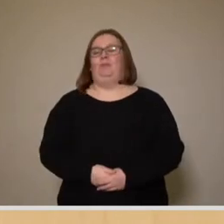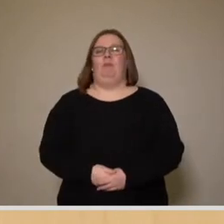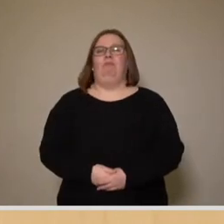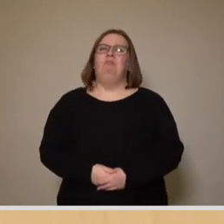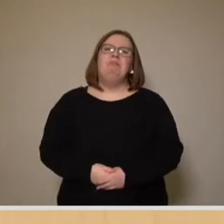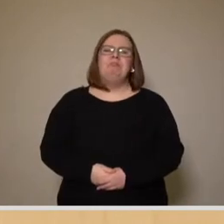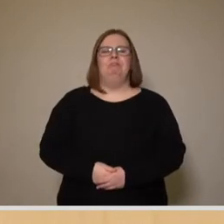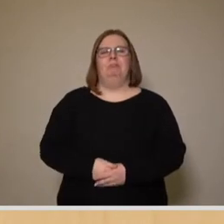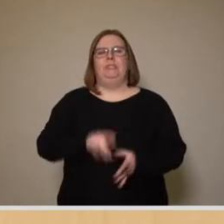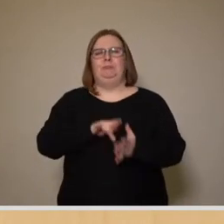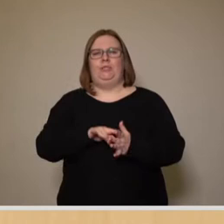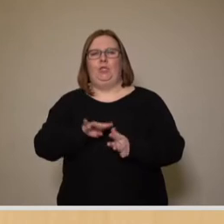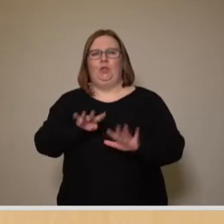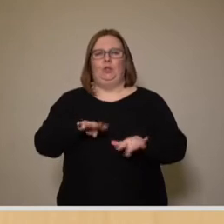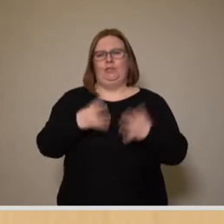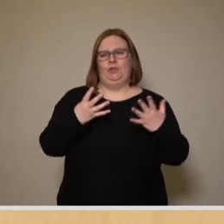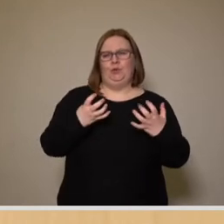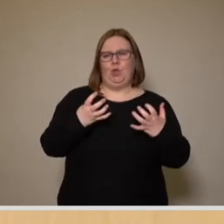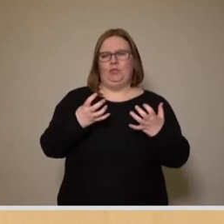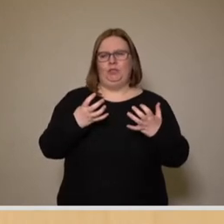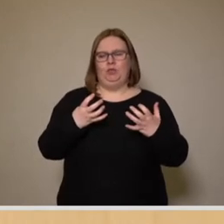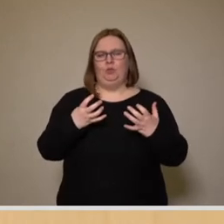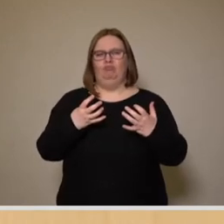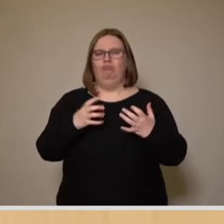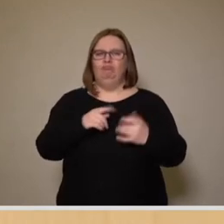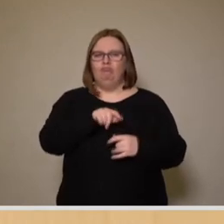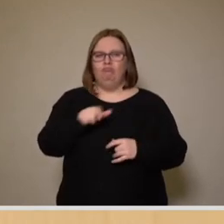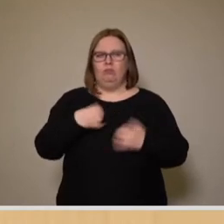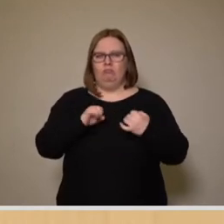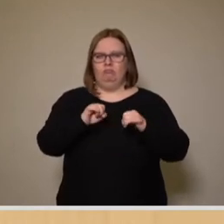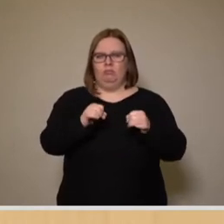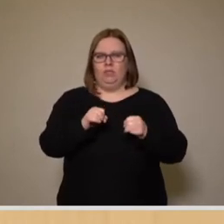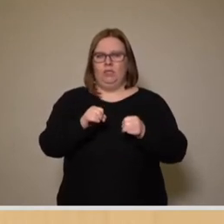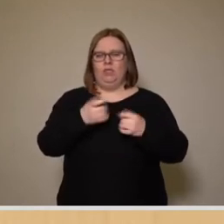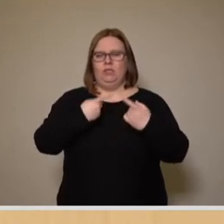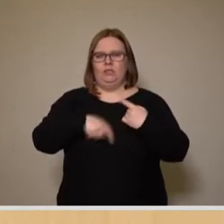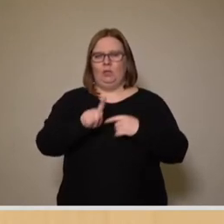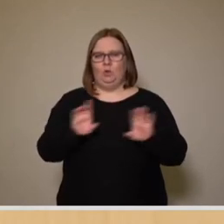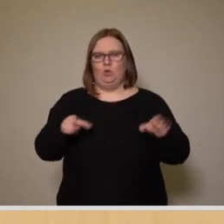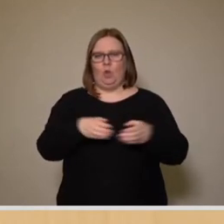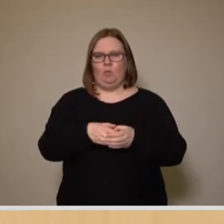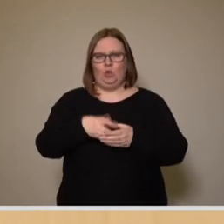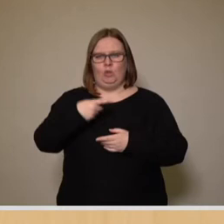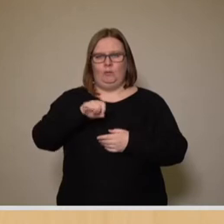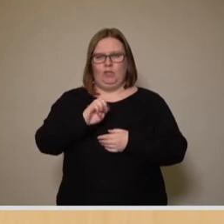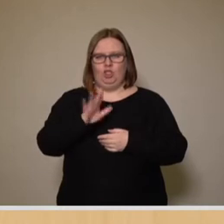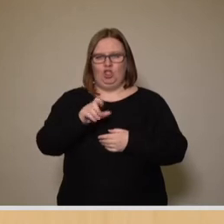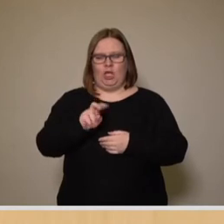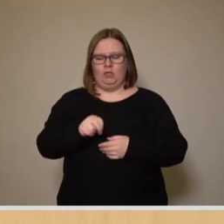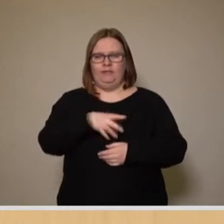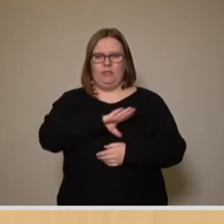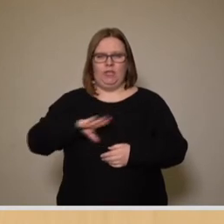1990er Jahre waren es Akteurinnen der Sanierungskommission Pieschen, die für eine Sanierung des